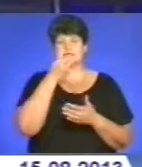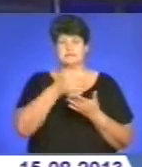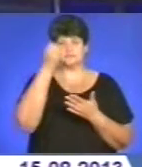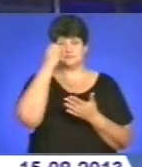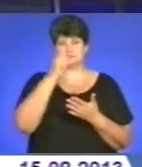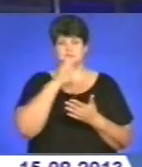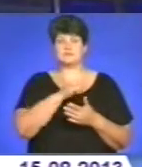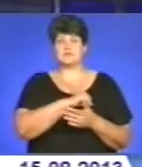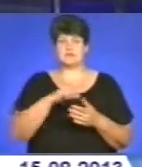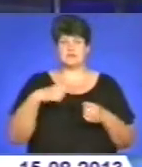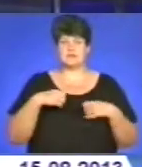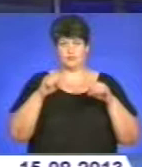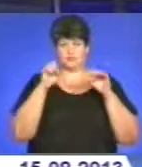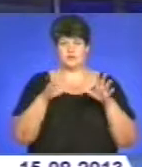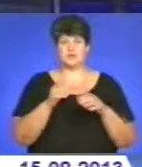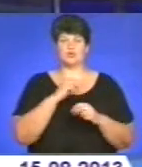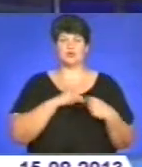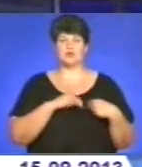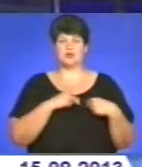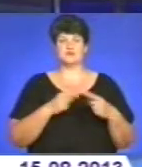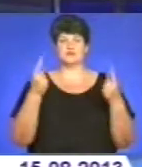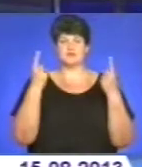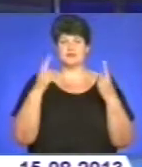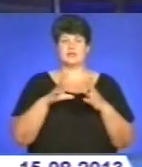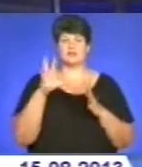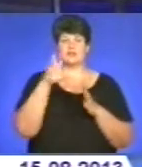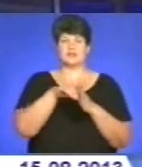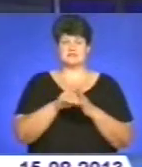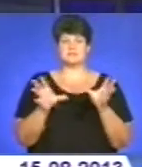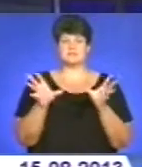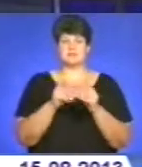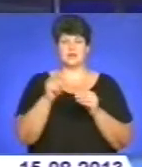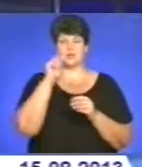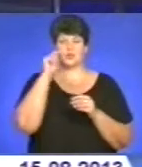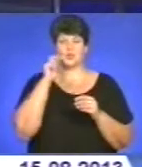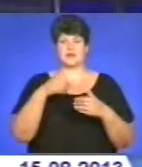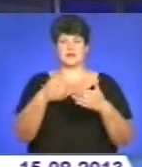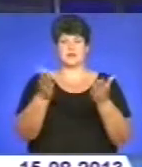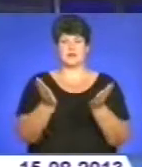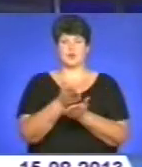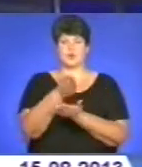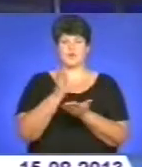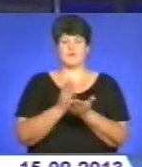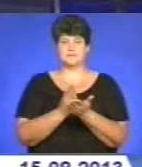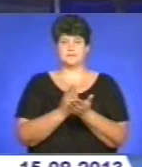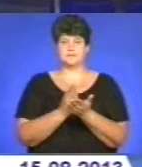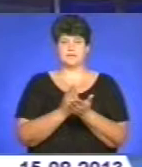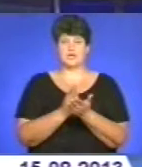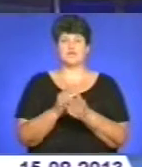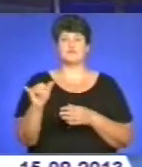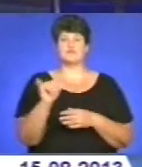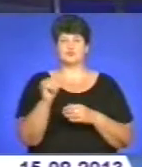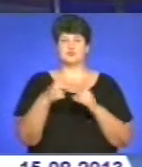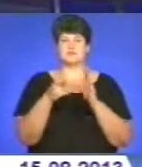самовіддану і неполегливу працю та вагомий внесок у спільний український коровай. У суботу, 17